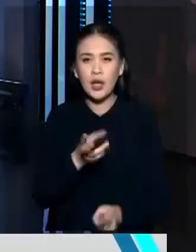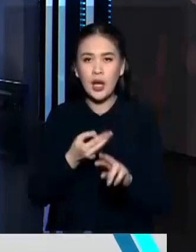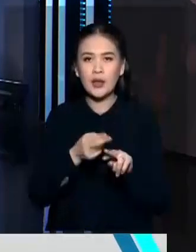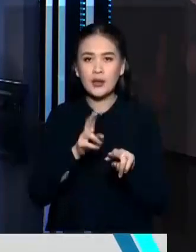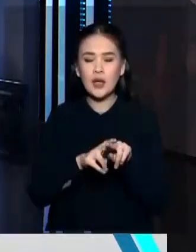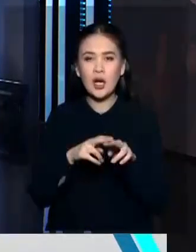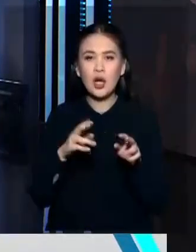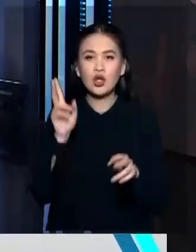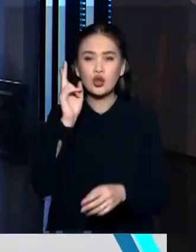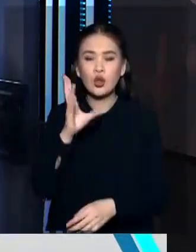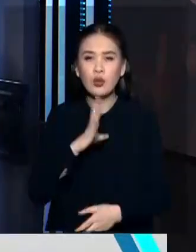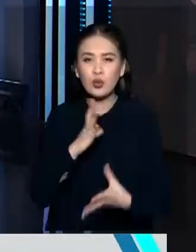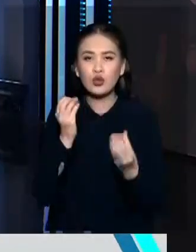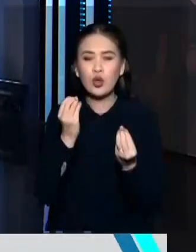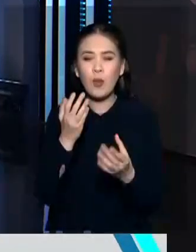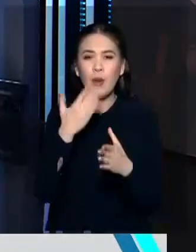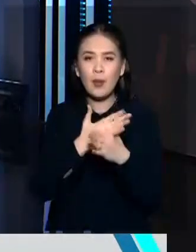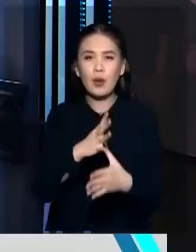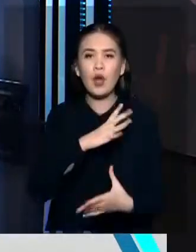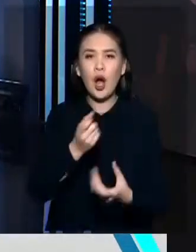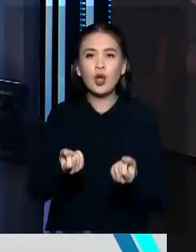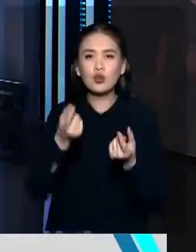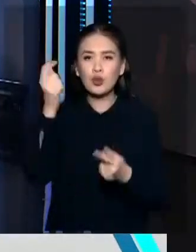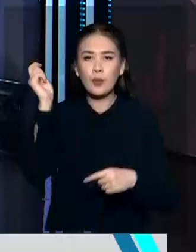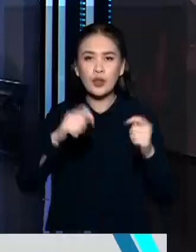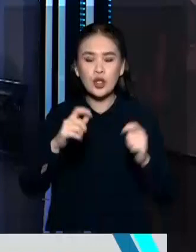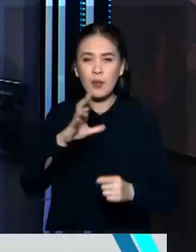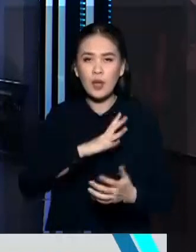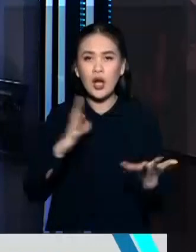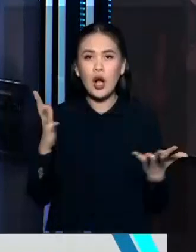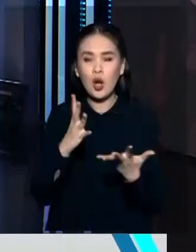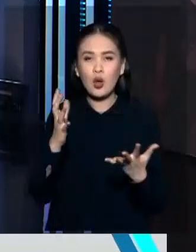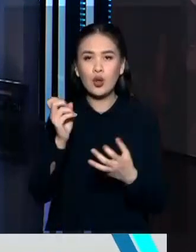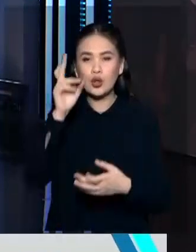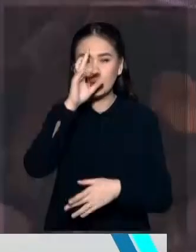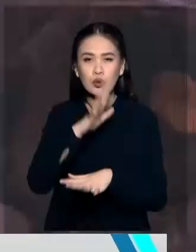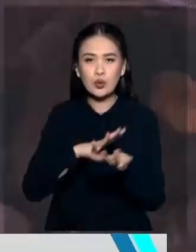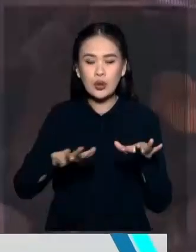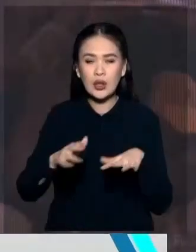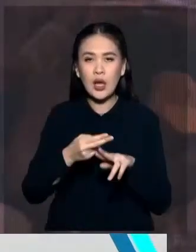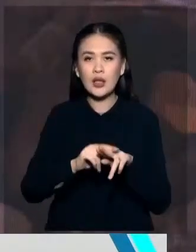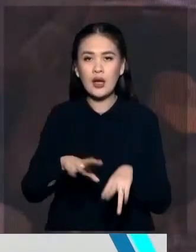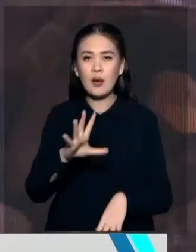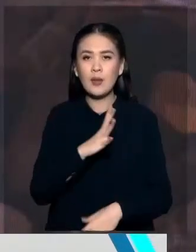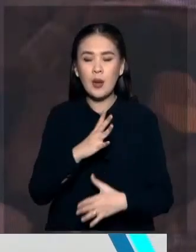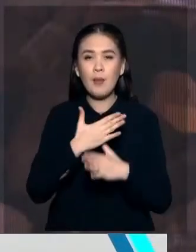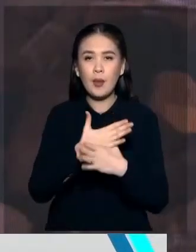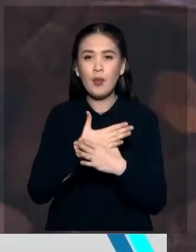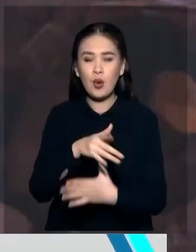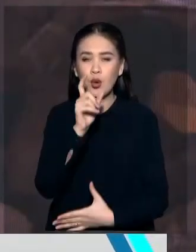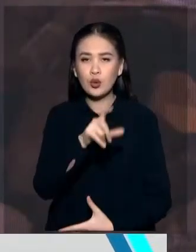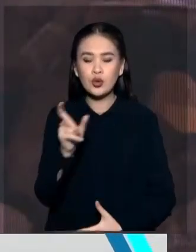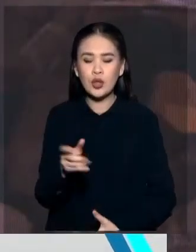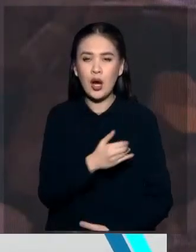вещи. Скажи, кто еще помогал, откуда приезжали люди, из каких стран? Там были волонтеры, вот о них хочется говорить